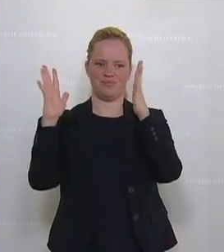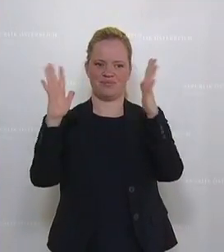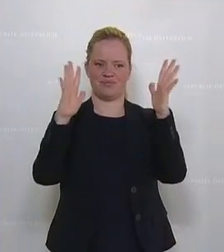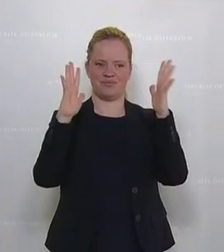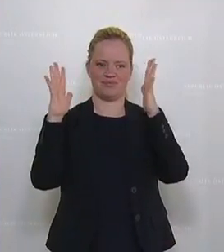Applaus